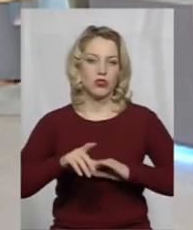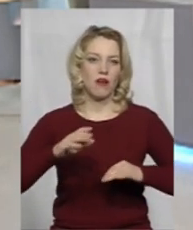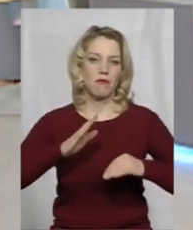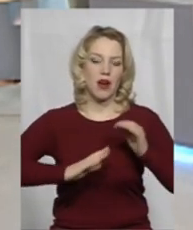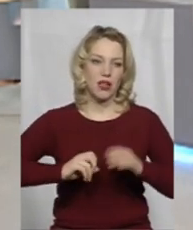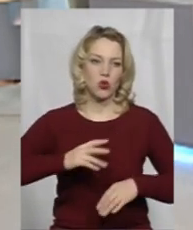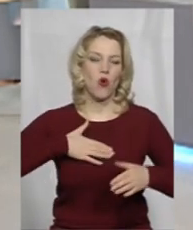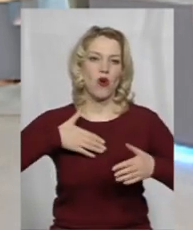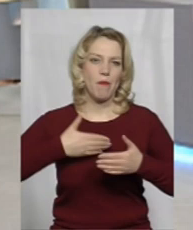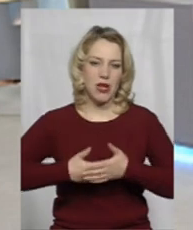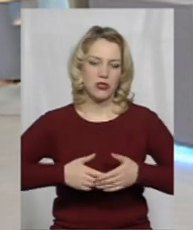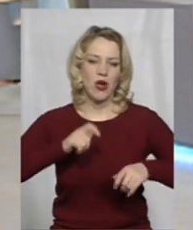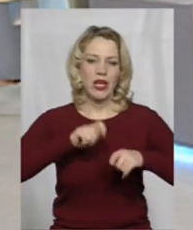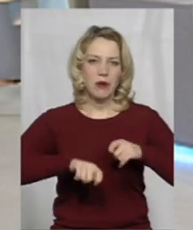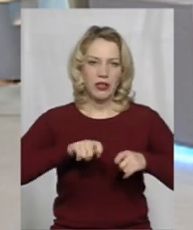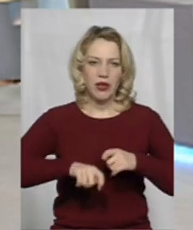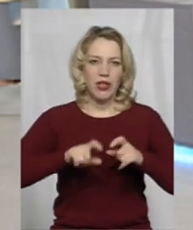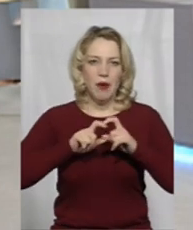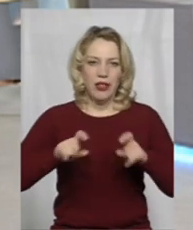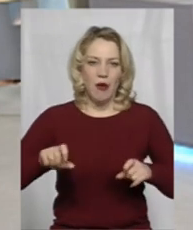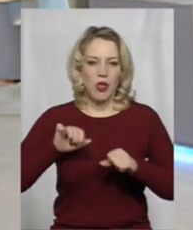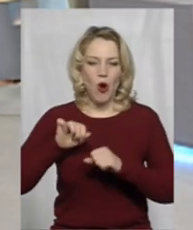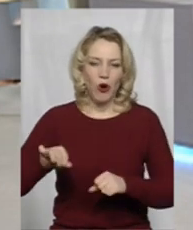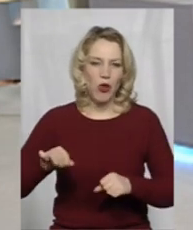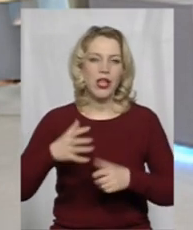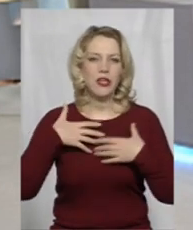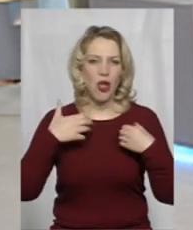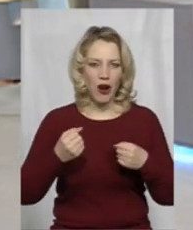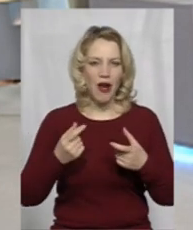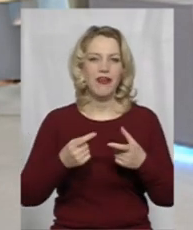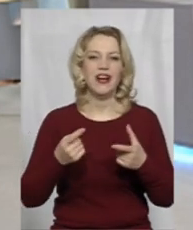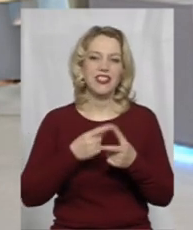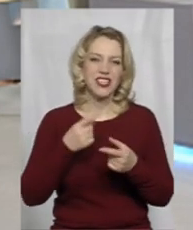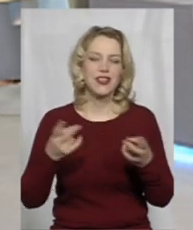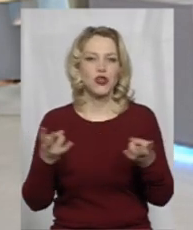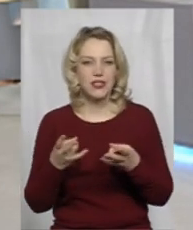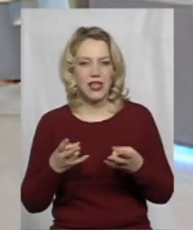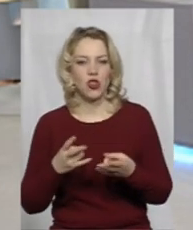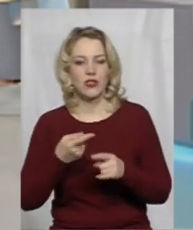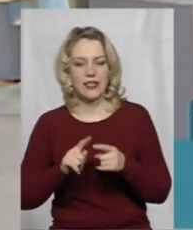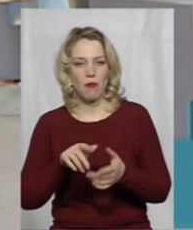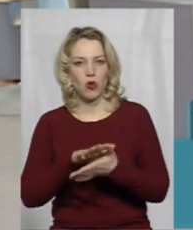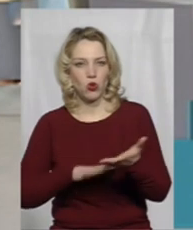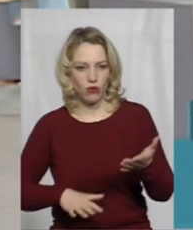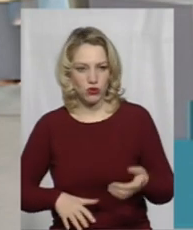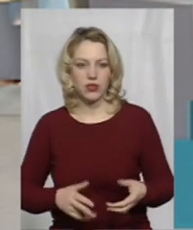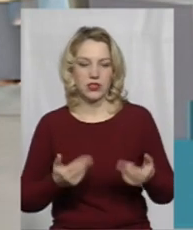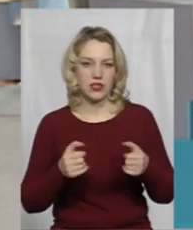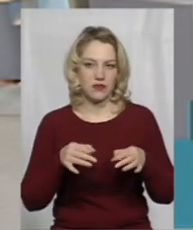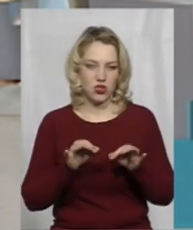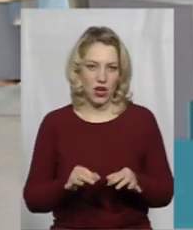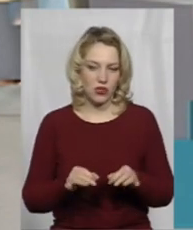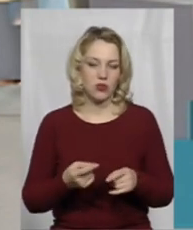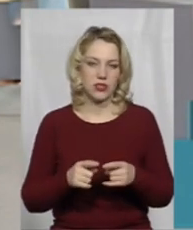громадську експертизу Департаменту охорони здоров'я. Чи доцільно продовжити? Звичайно,